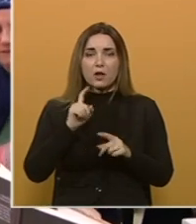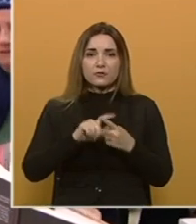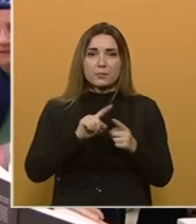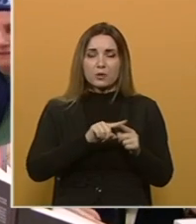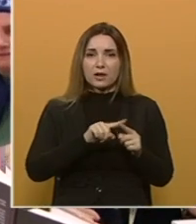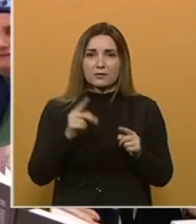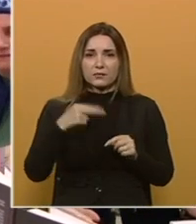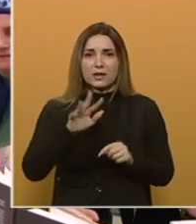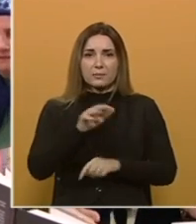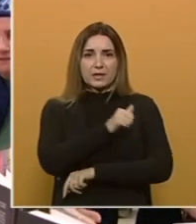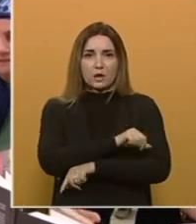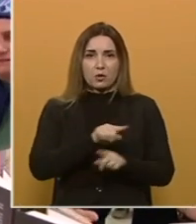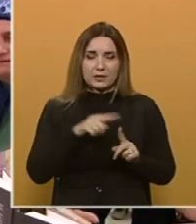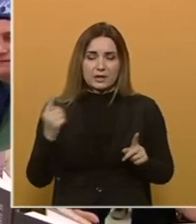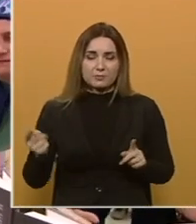2005. godine.